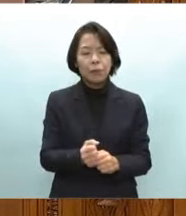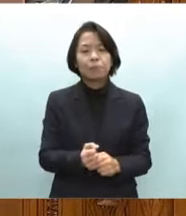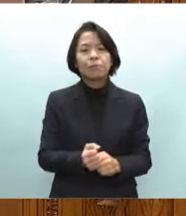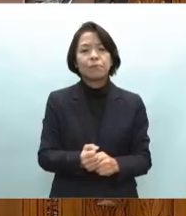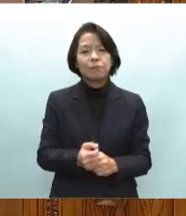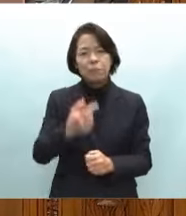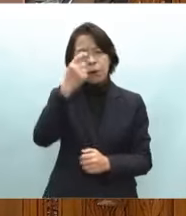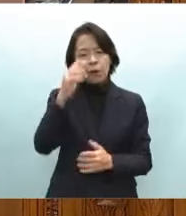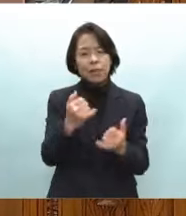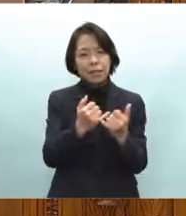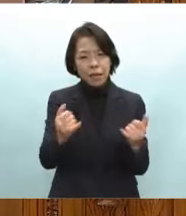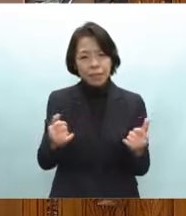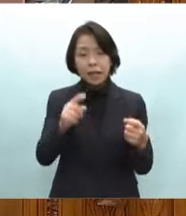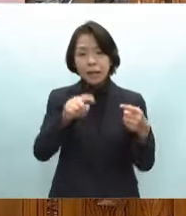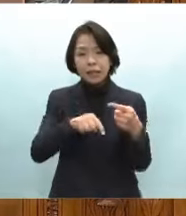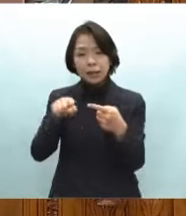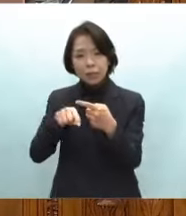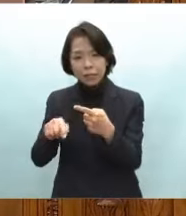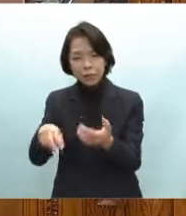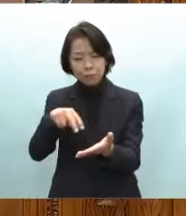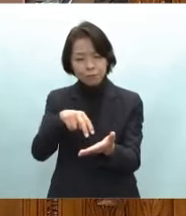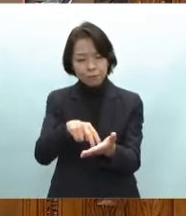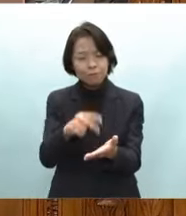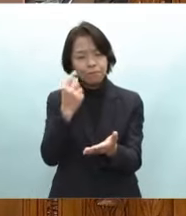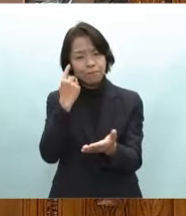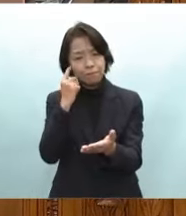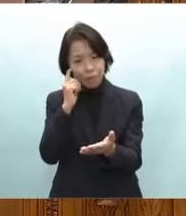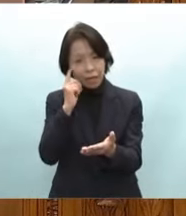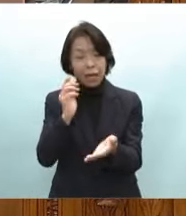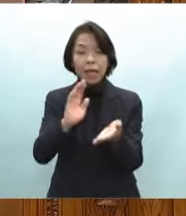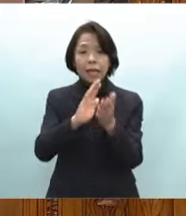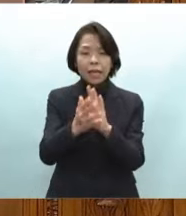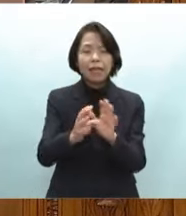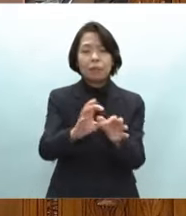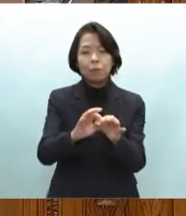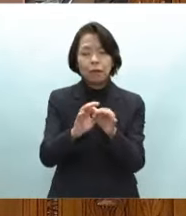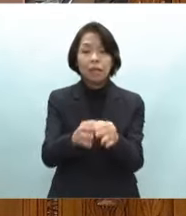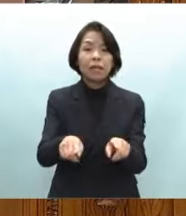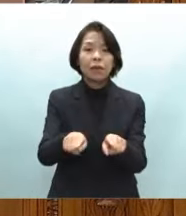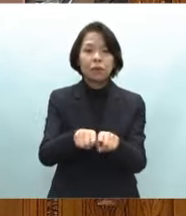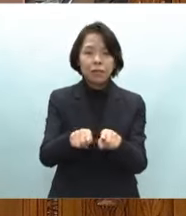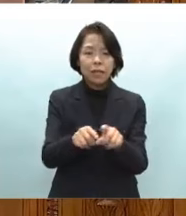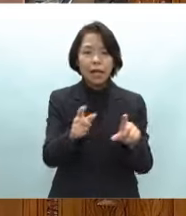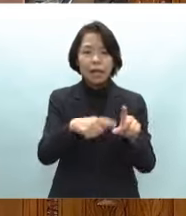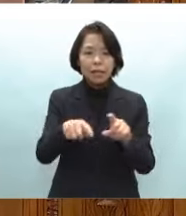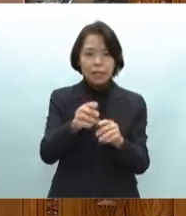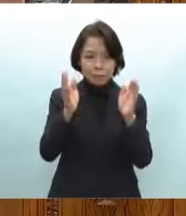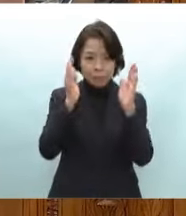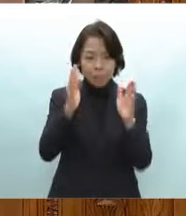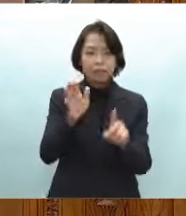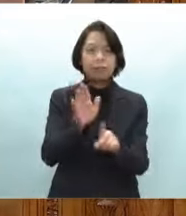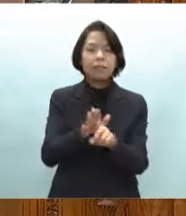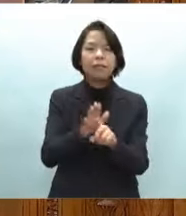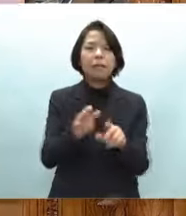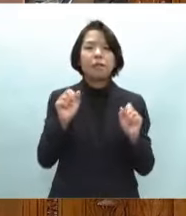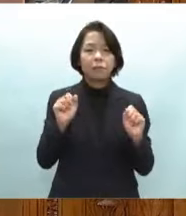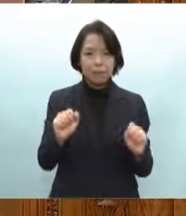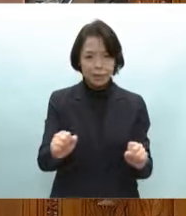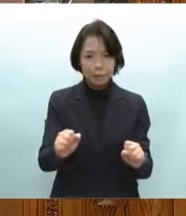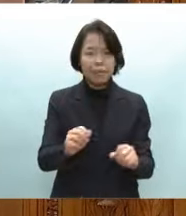お一人の立場に寄り添いながら県とも連携の上でさらに全力で支援してまいります